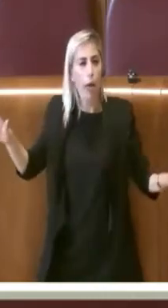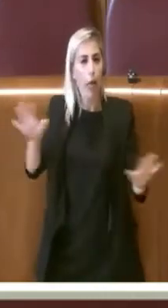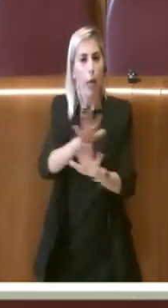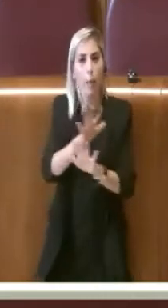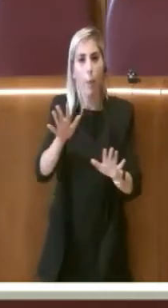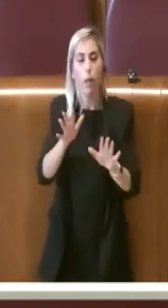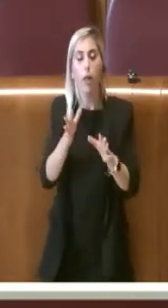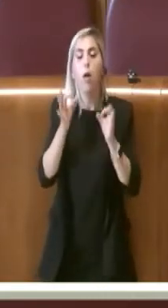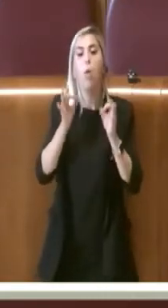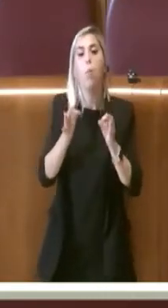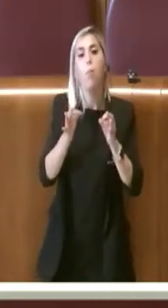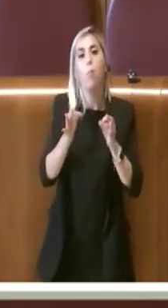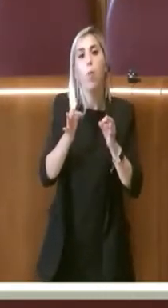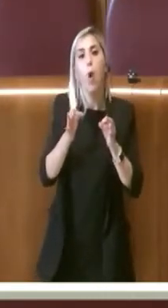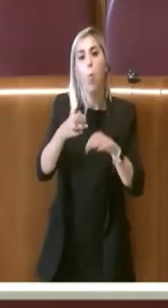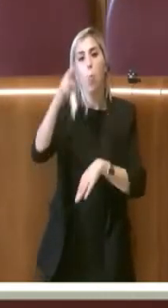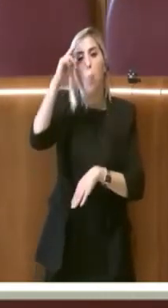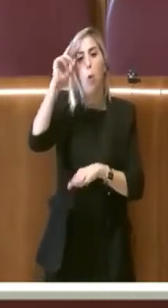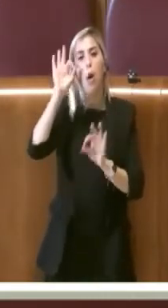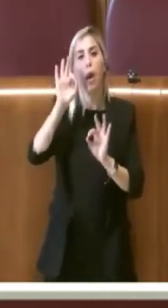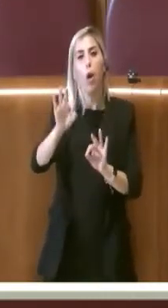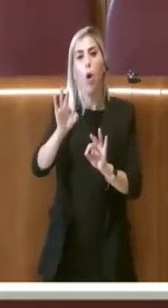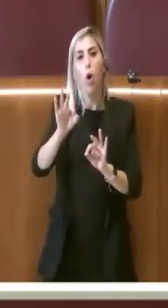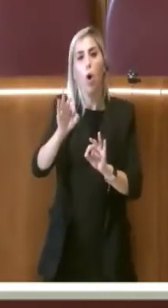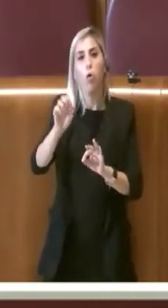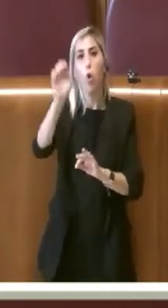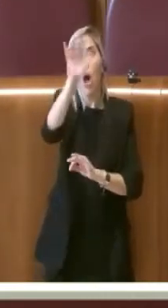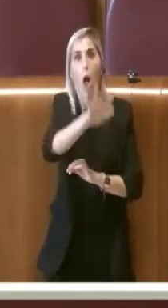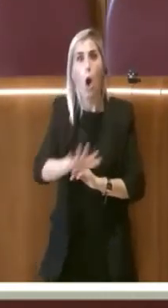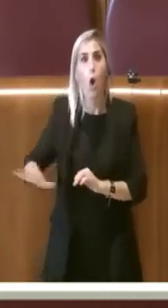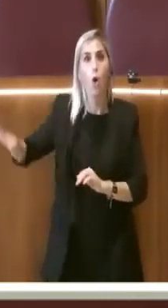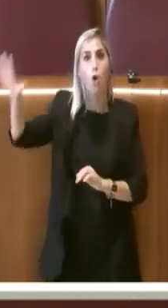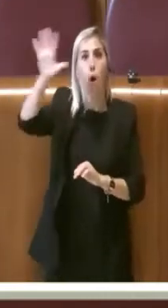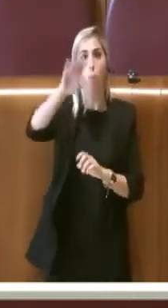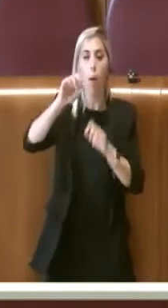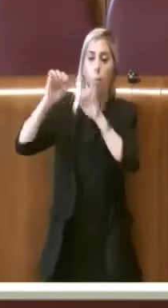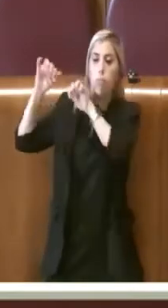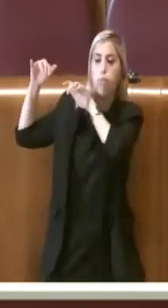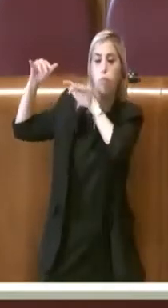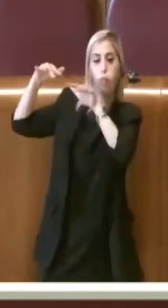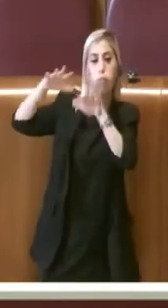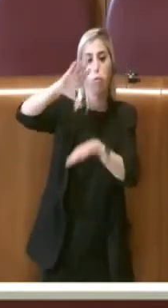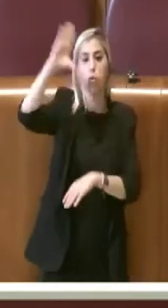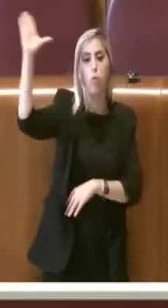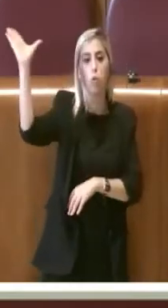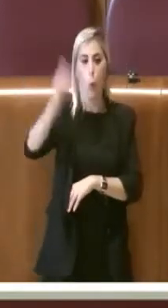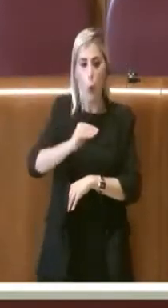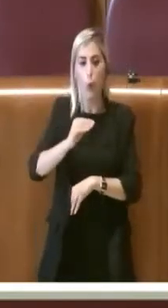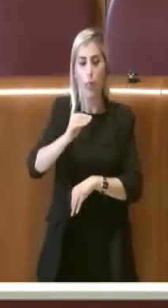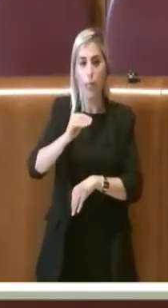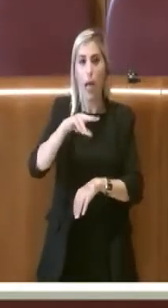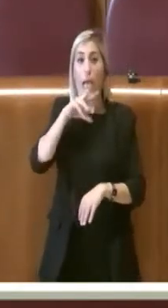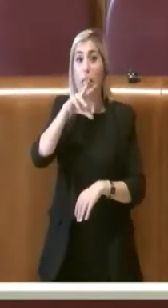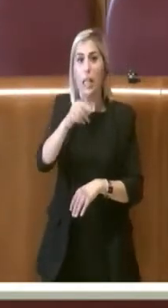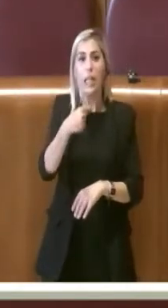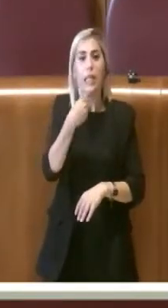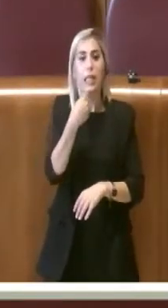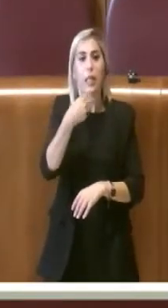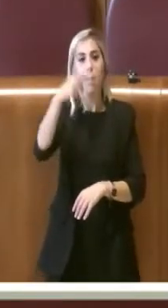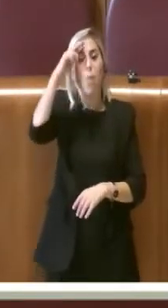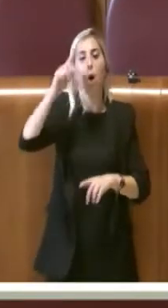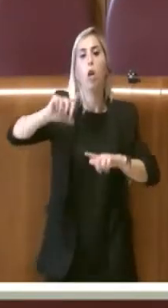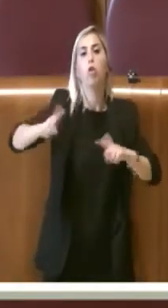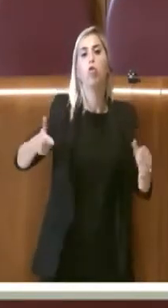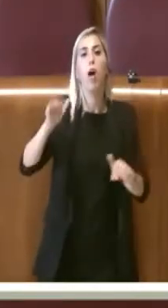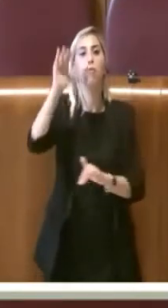coinvolto tutta l'Europa. Si dice che chi non ha memoria non ha